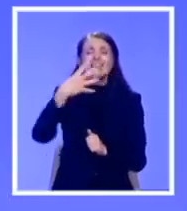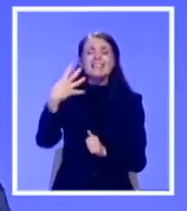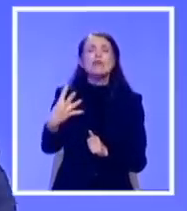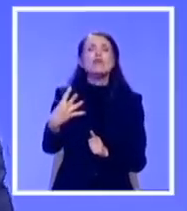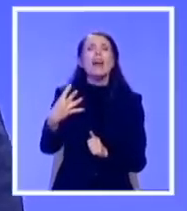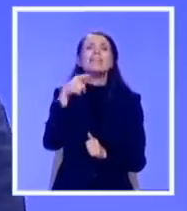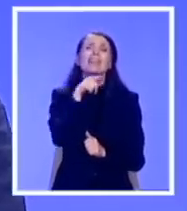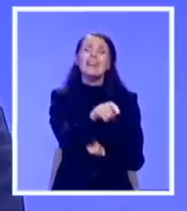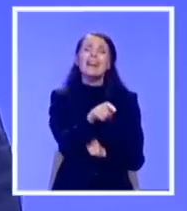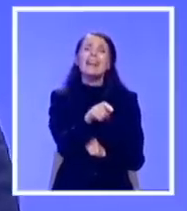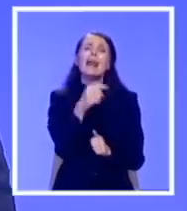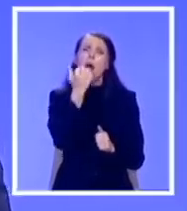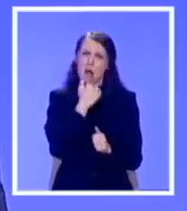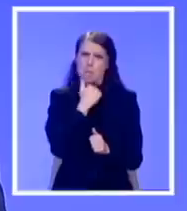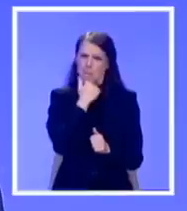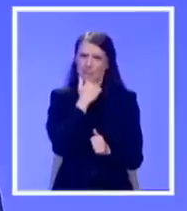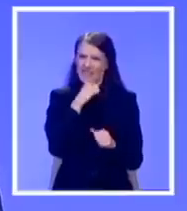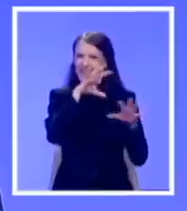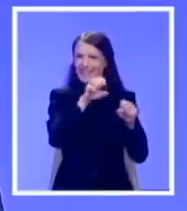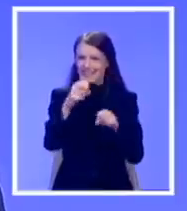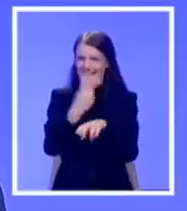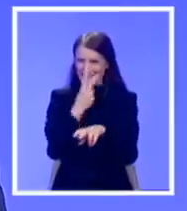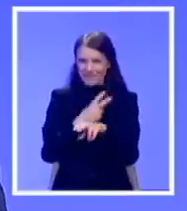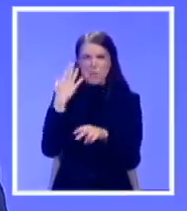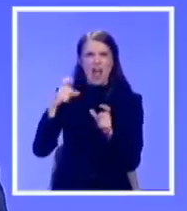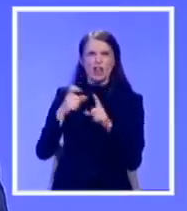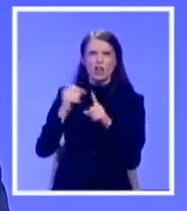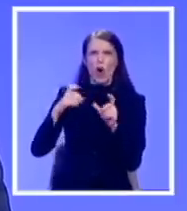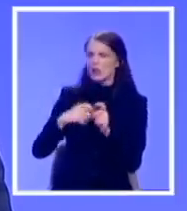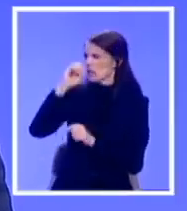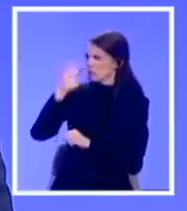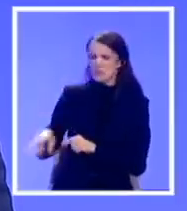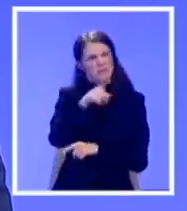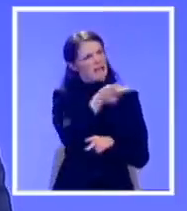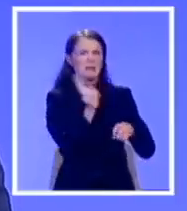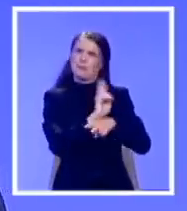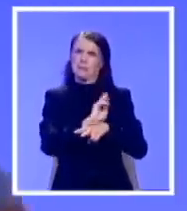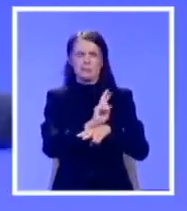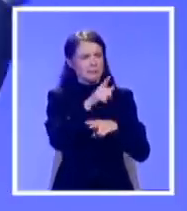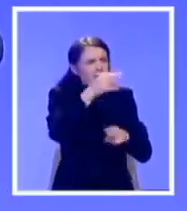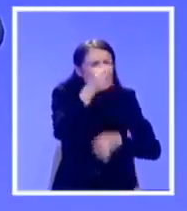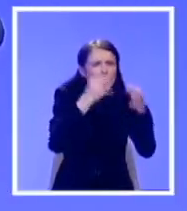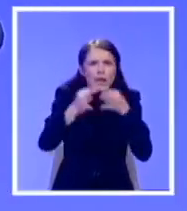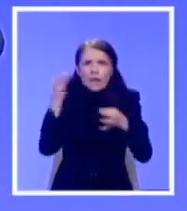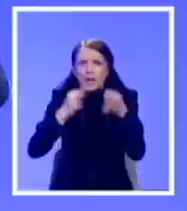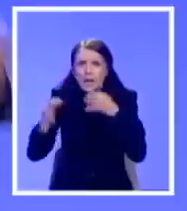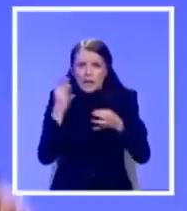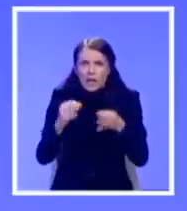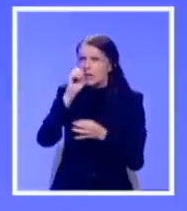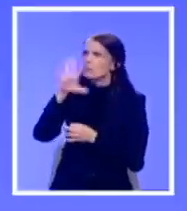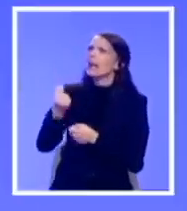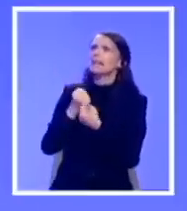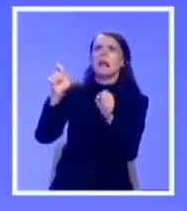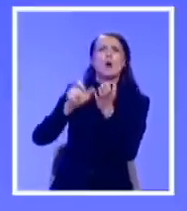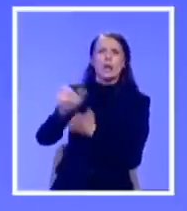što je reči Aleksandar Vučić, predsjednik svih građana, zlog DOS-a i njegovog režima i još gore vlasti i demokratske stranke. Ja se jako dobro sećam. Samo ne mogu da se